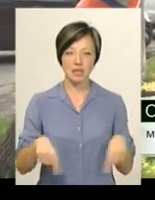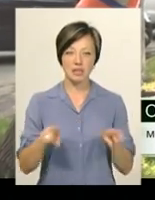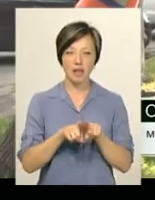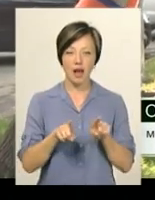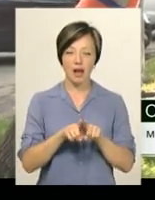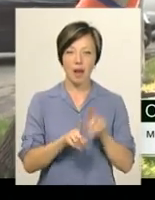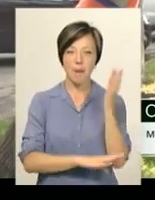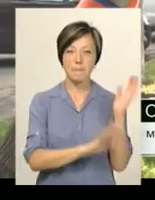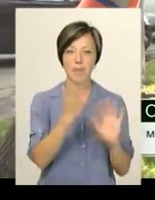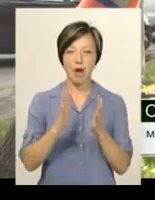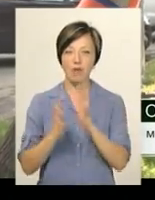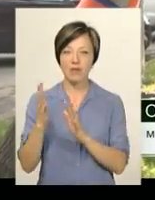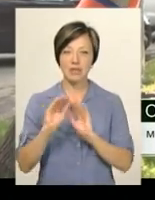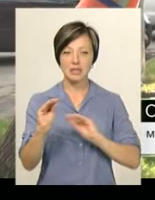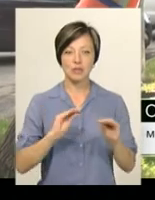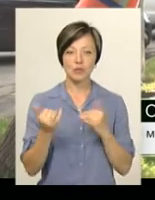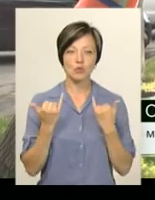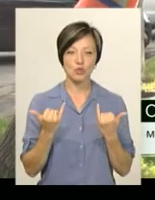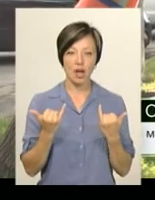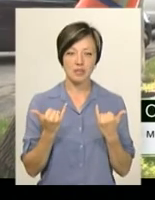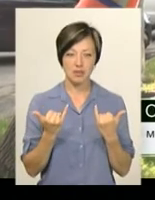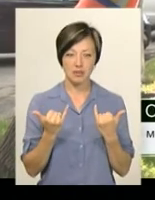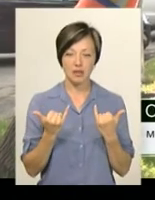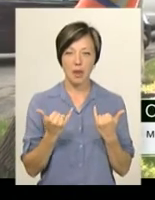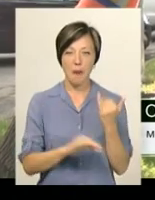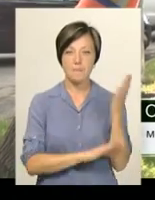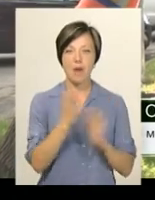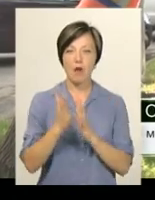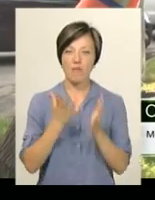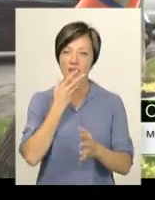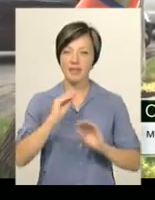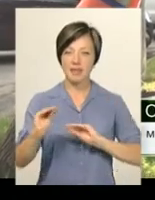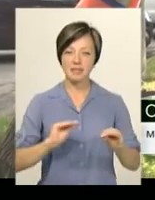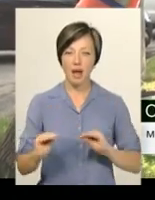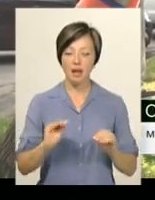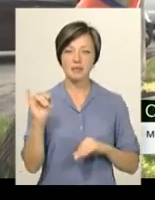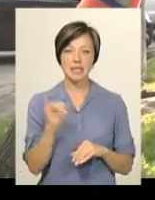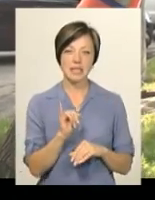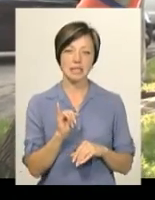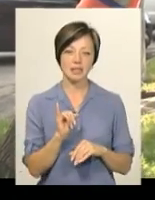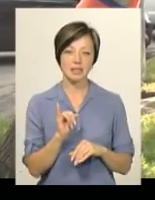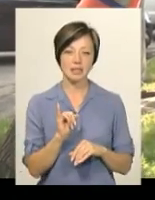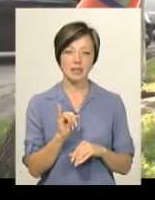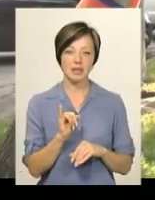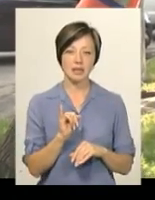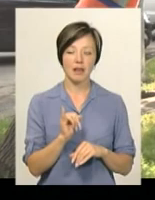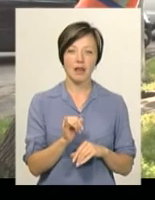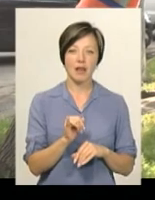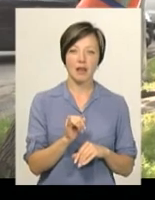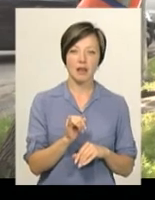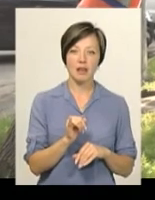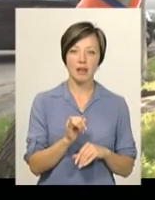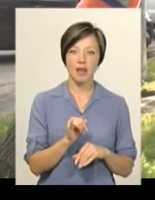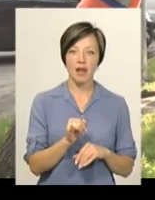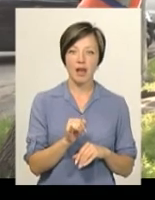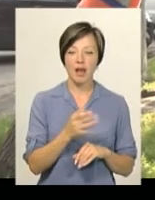парковий дизайн, сучасний парковий дизайн. І в Латвії, в